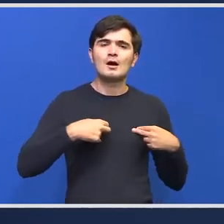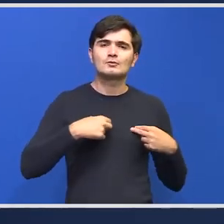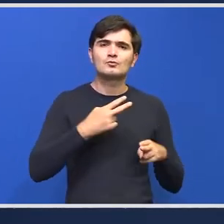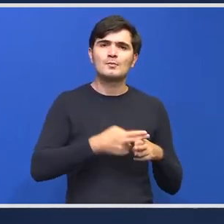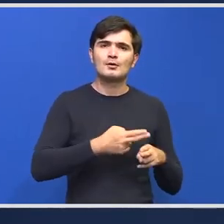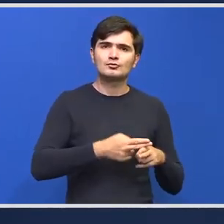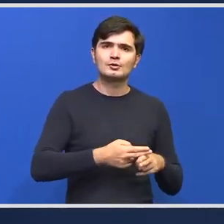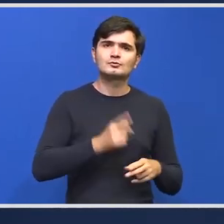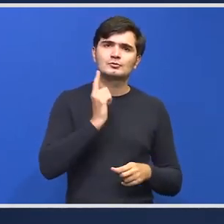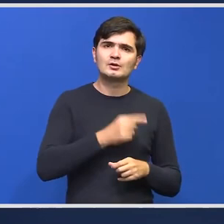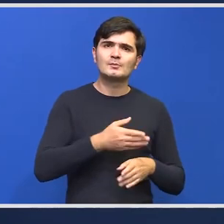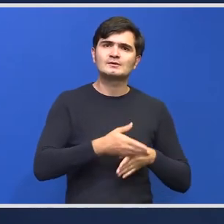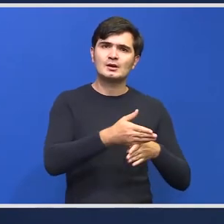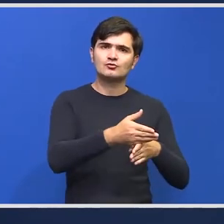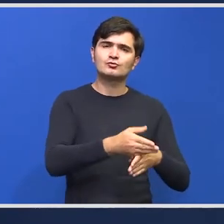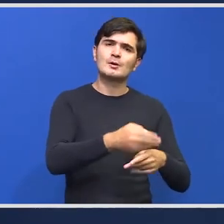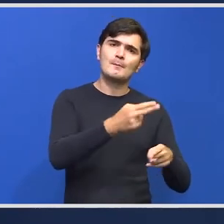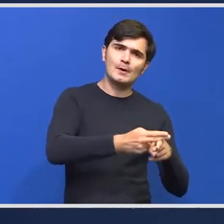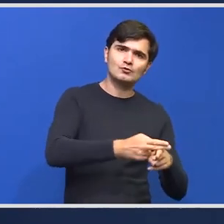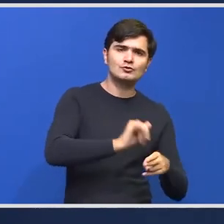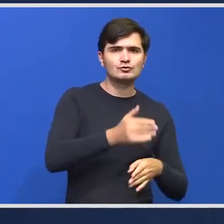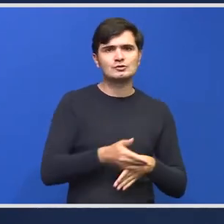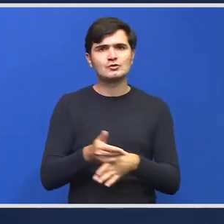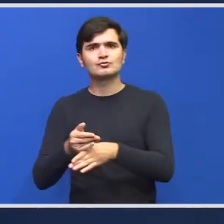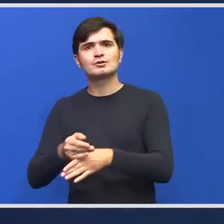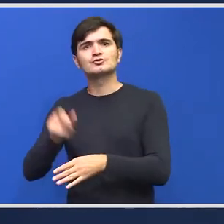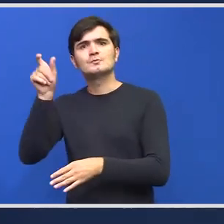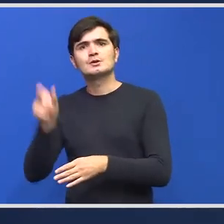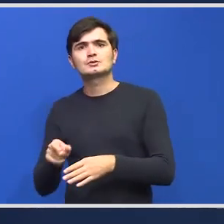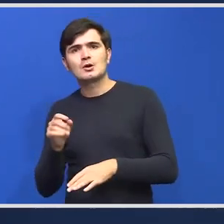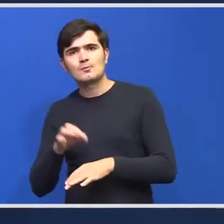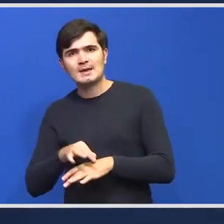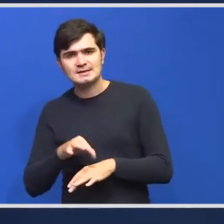trebuie să ajute și pacienții și personalul medical